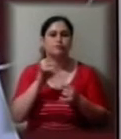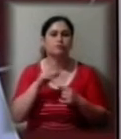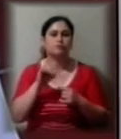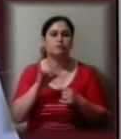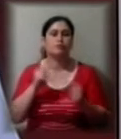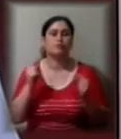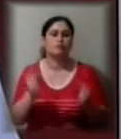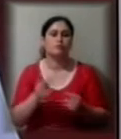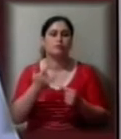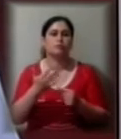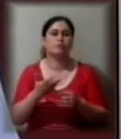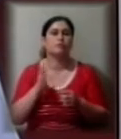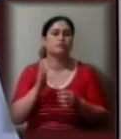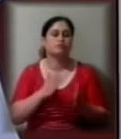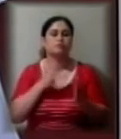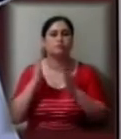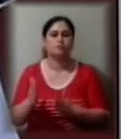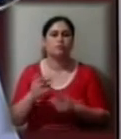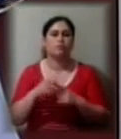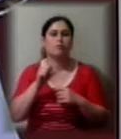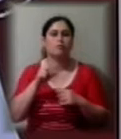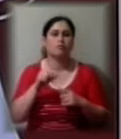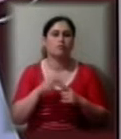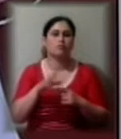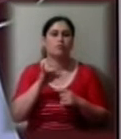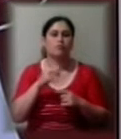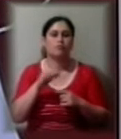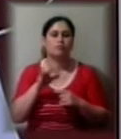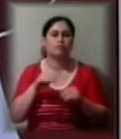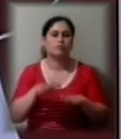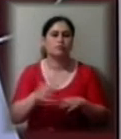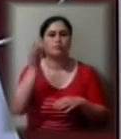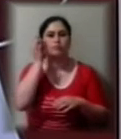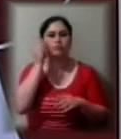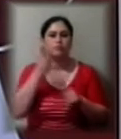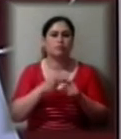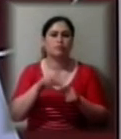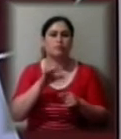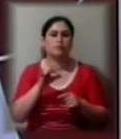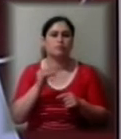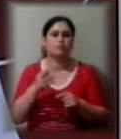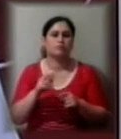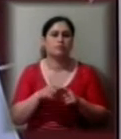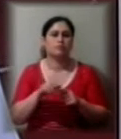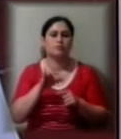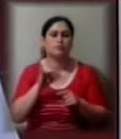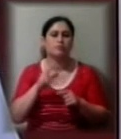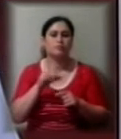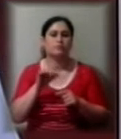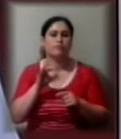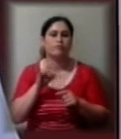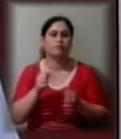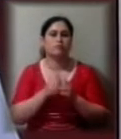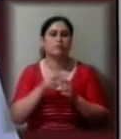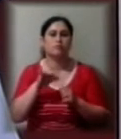довелось відкласти, але оргкомітет вирішив нагадати про цю подію. У Потьомкінському сквері біля драмтеатру зранку